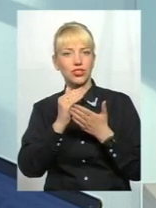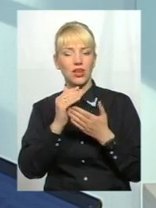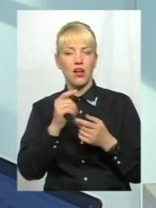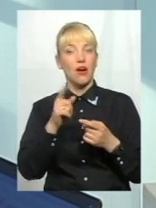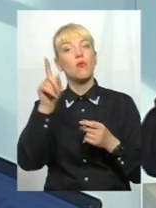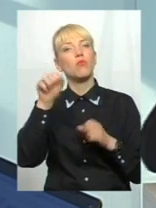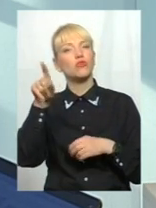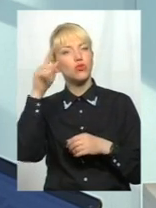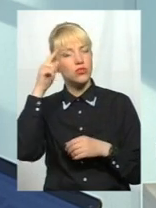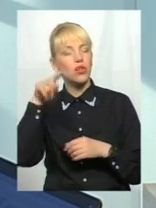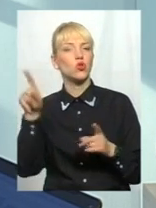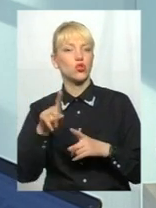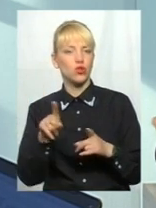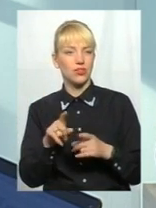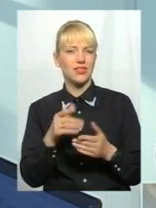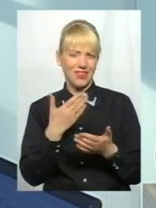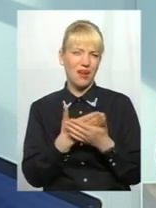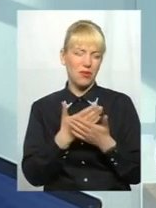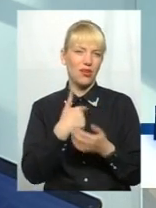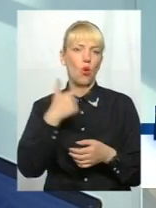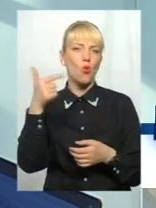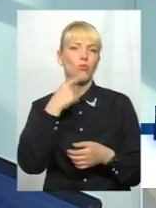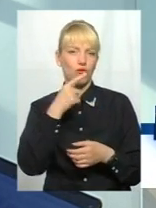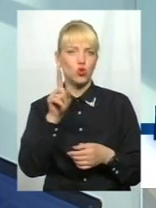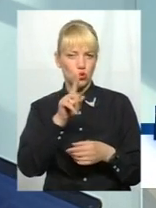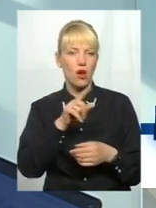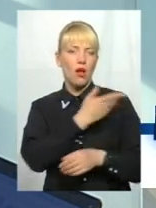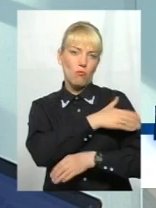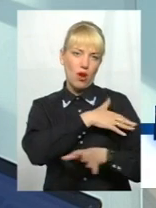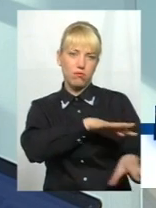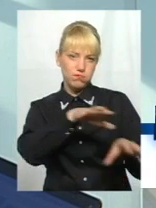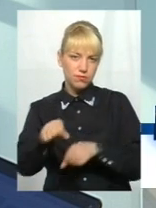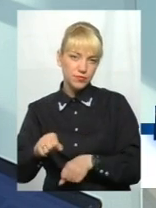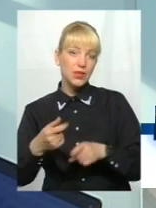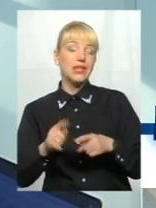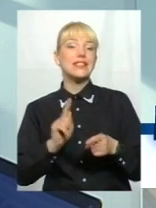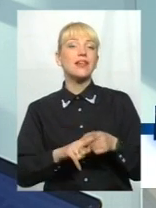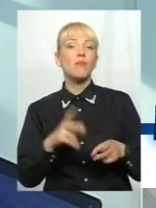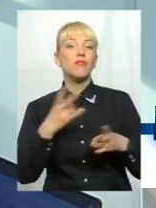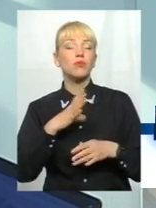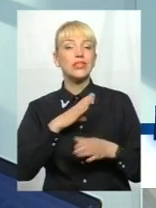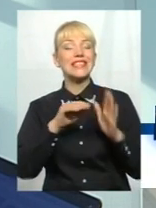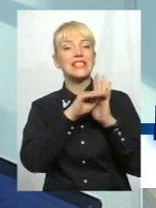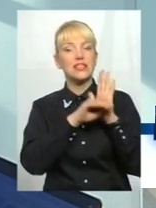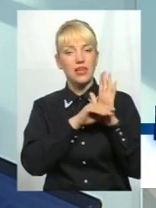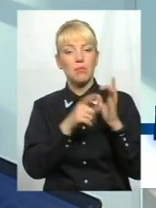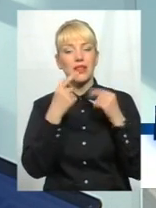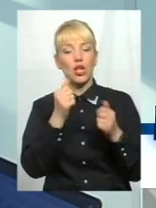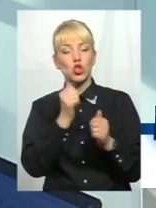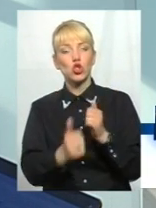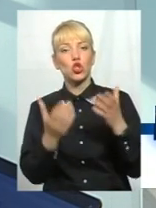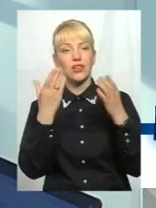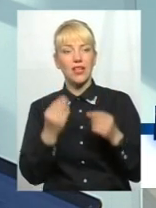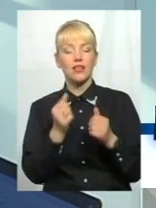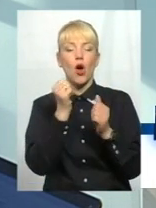нас, або Австро-Угорська імперія, ну, я так грубо кажу, тобто, це мусять бути система, де щоденно кожен